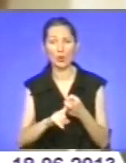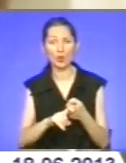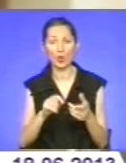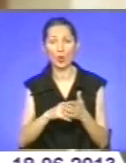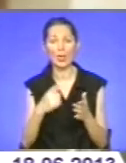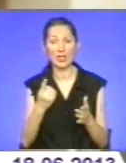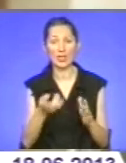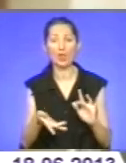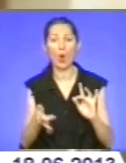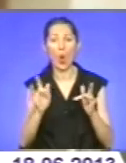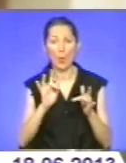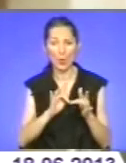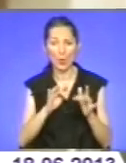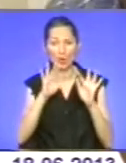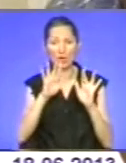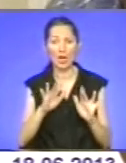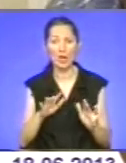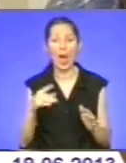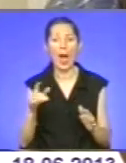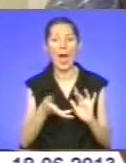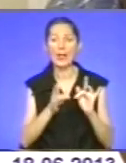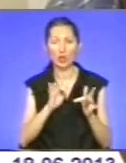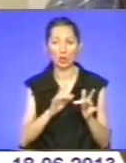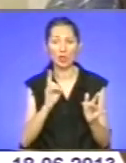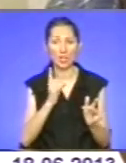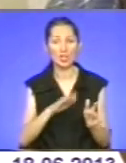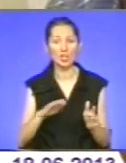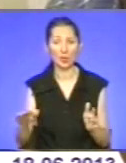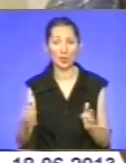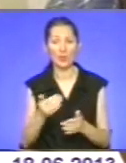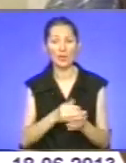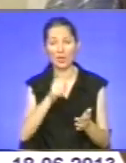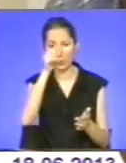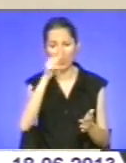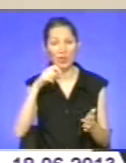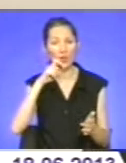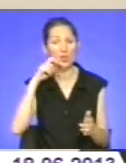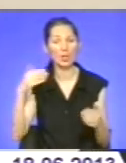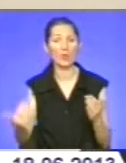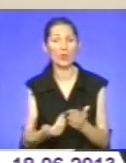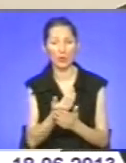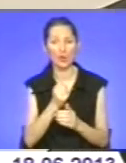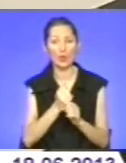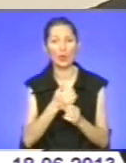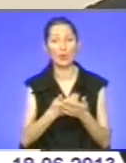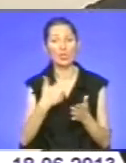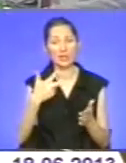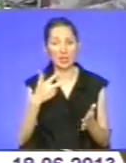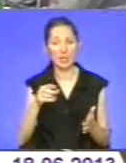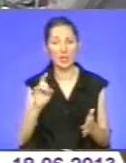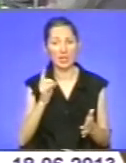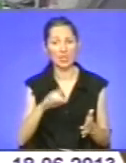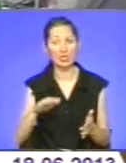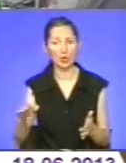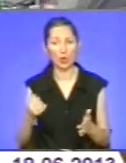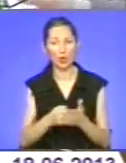порталу електронний дитячий садок. За останні місяці в Україні відновили роботи майже 30 дитячих садочків, а до Дня знань в Україні